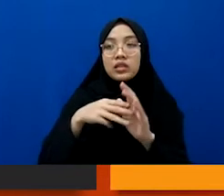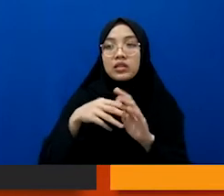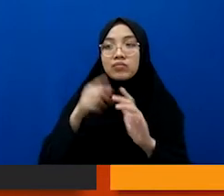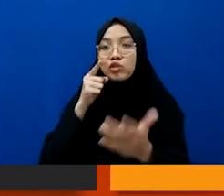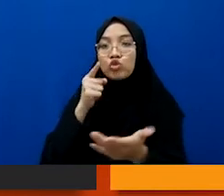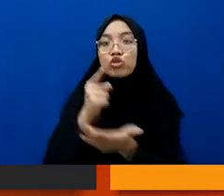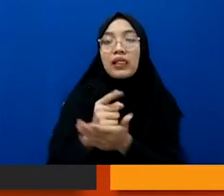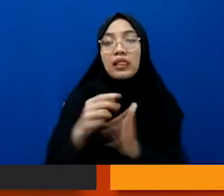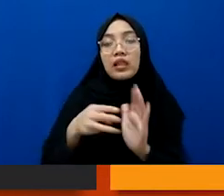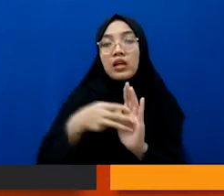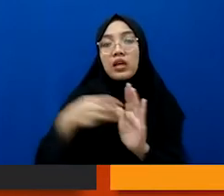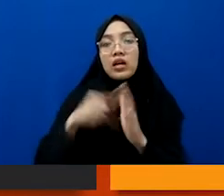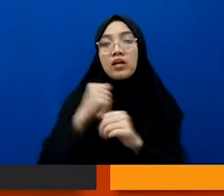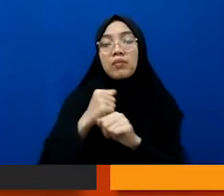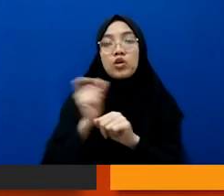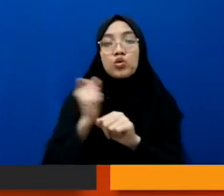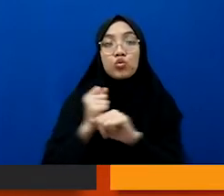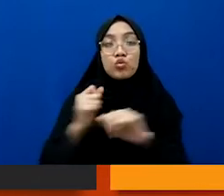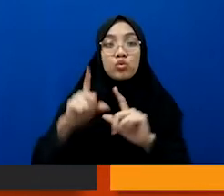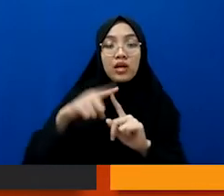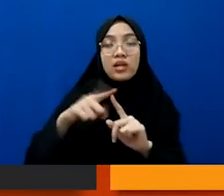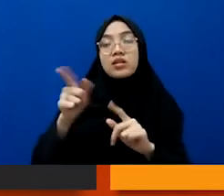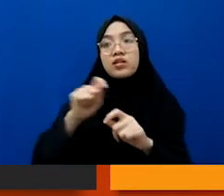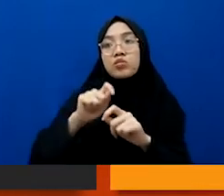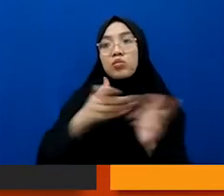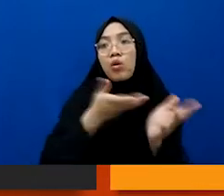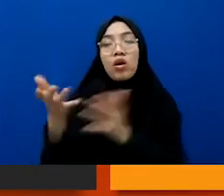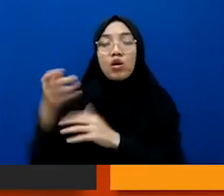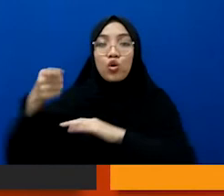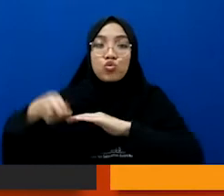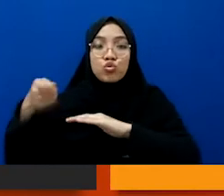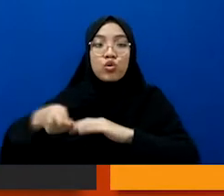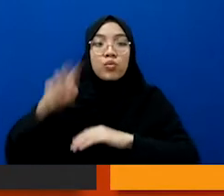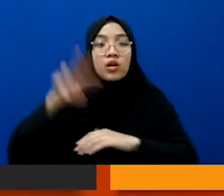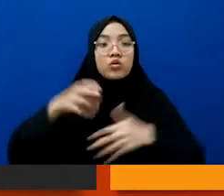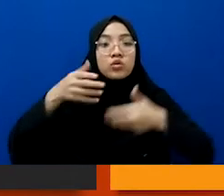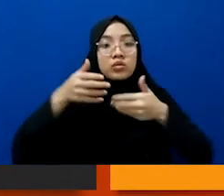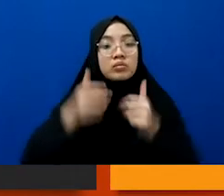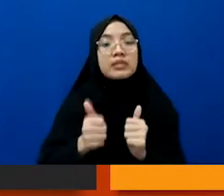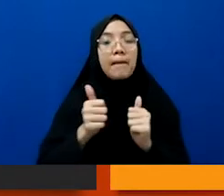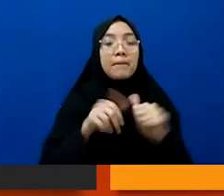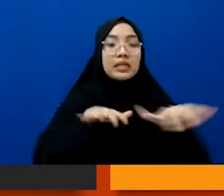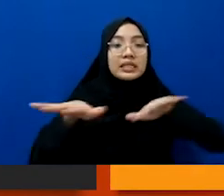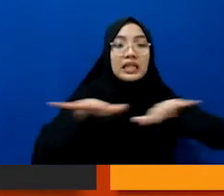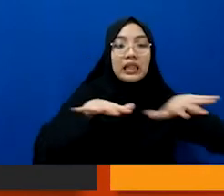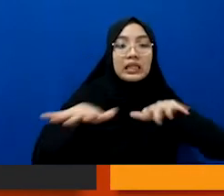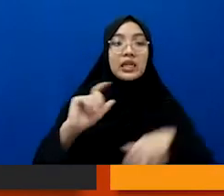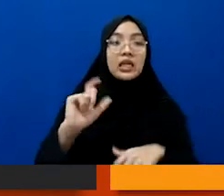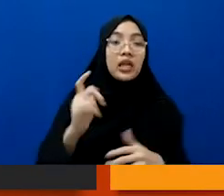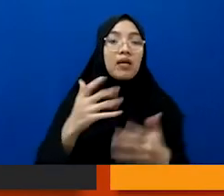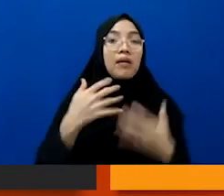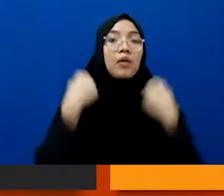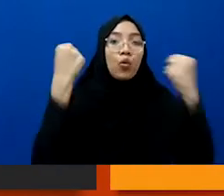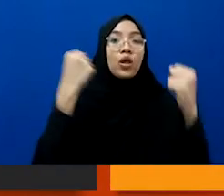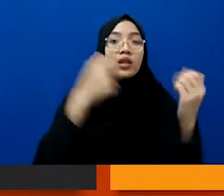ada orang memberi soalkan secara hukum ini harus disiapkan strateginya salah satunya apa menguatkan